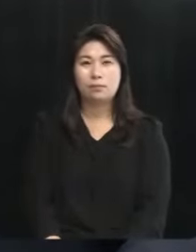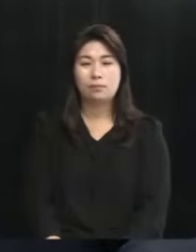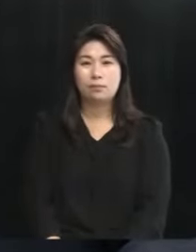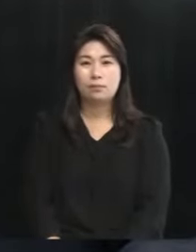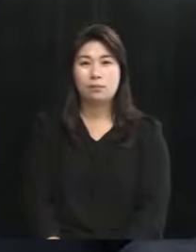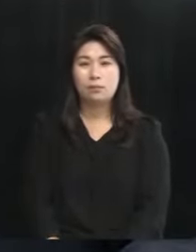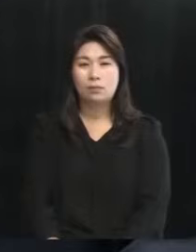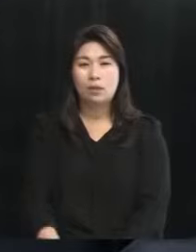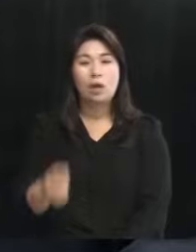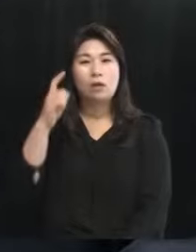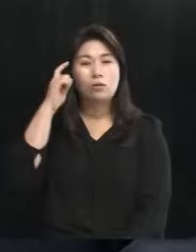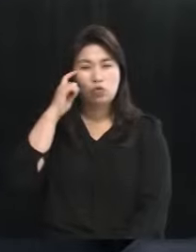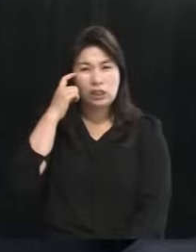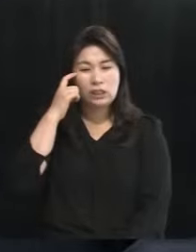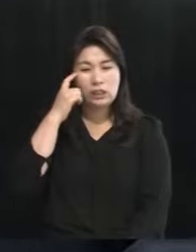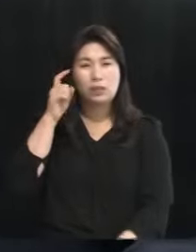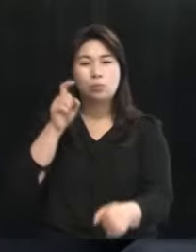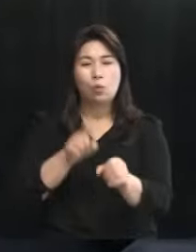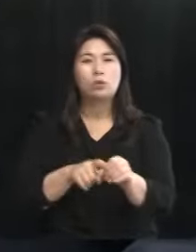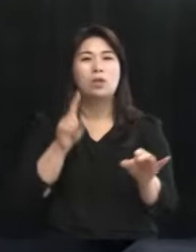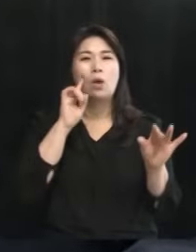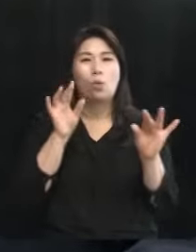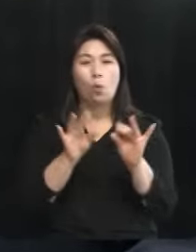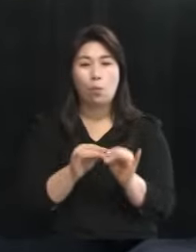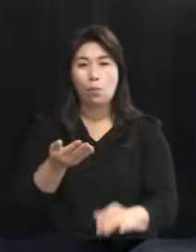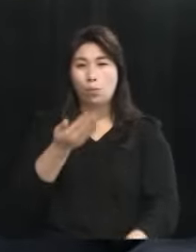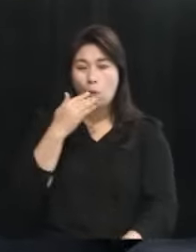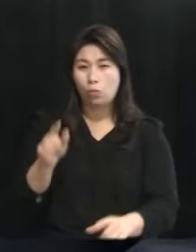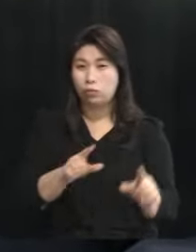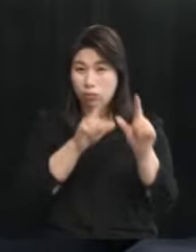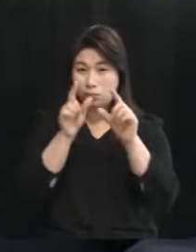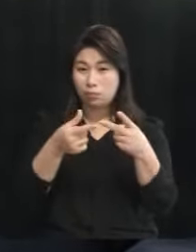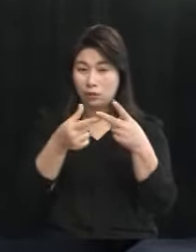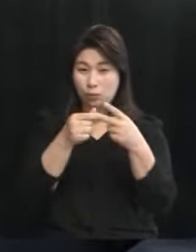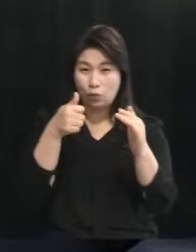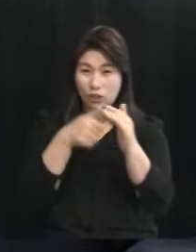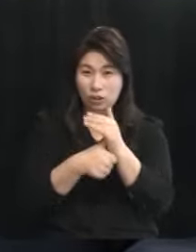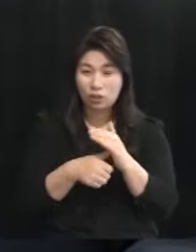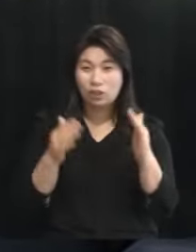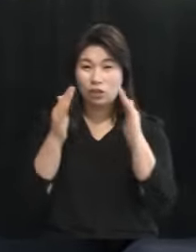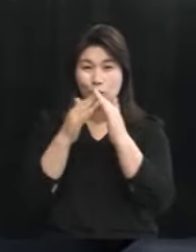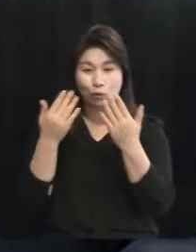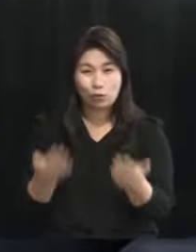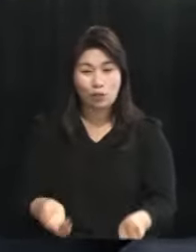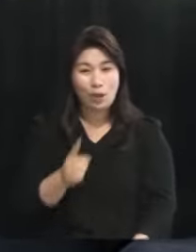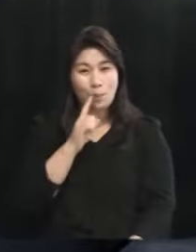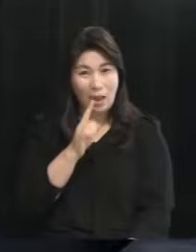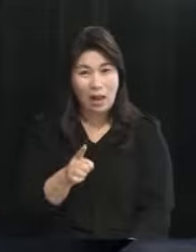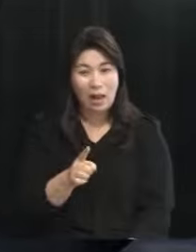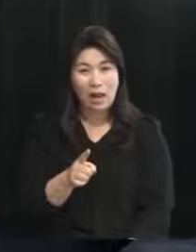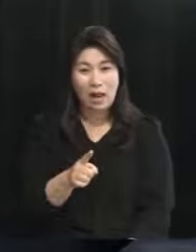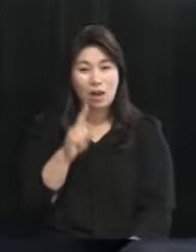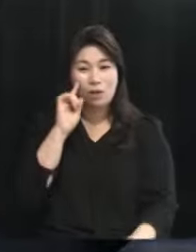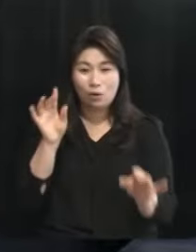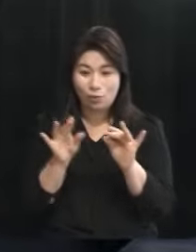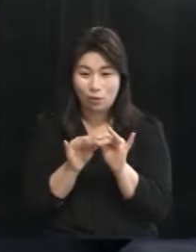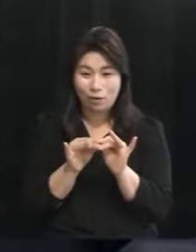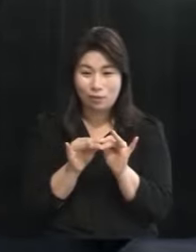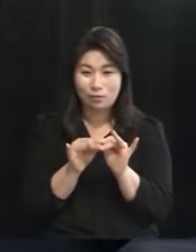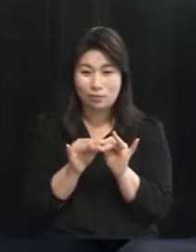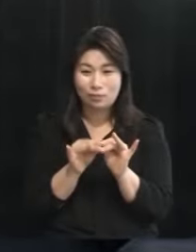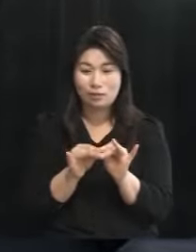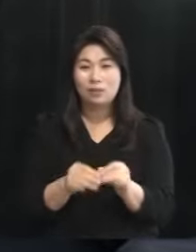부분에서 취지에 공감합니다 그럼 먹고 살만하면 입원을 찍던지 집에서 쉬시라 이 발언에도 공감하시는 겁니까